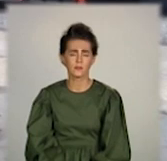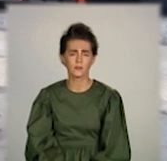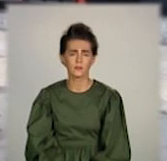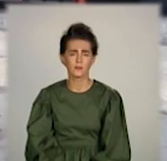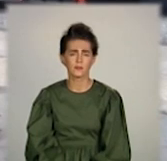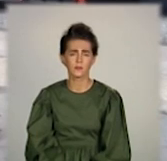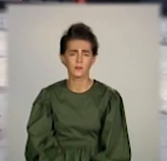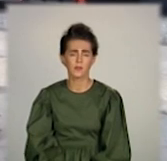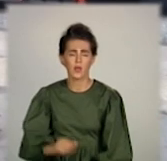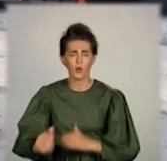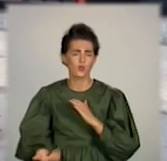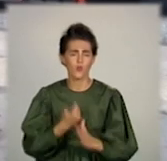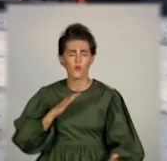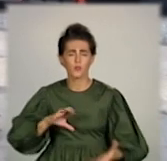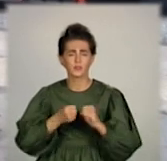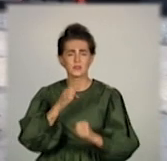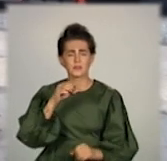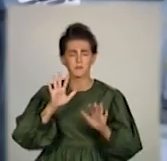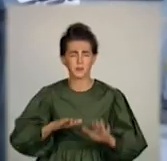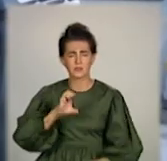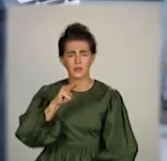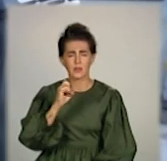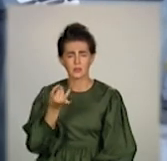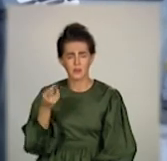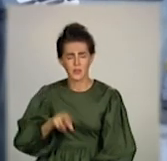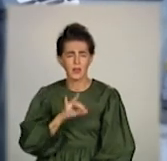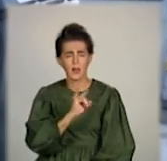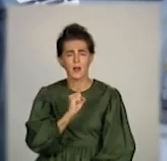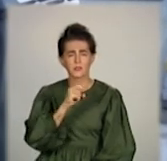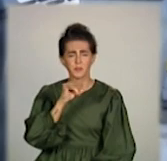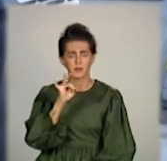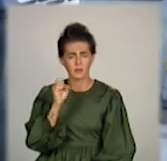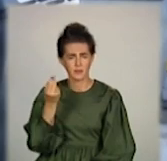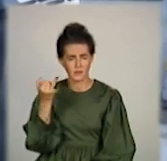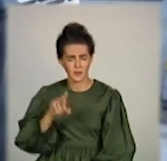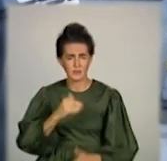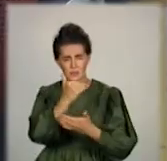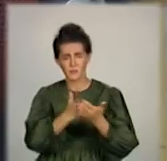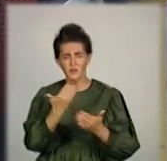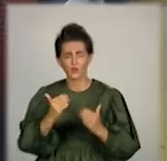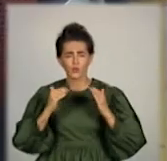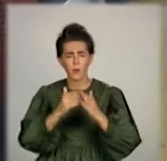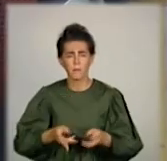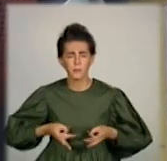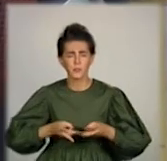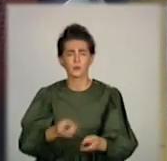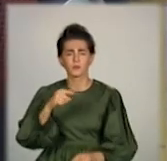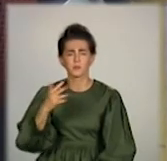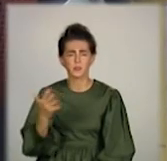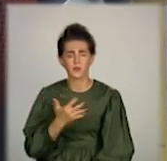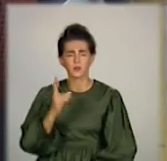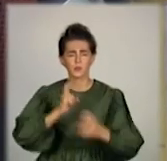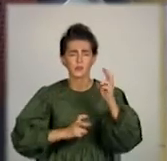Нова компресорна станція та потужна аспірація. Система очищення доминої печі номер 5 комбінату імені